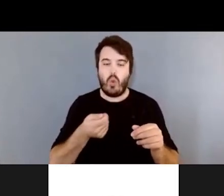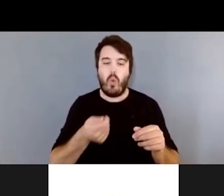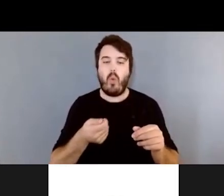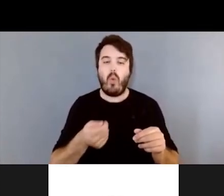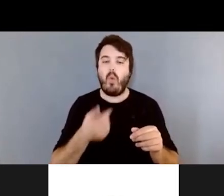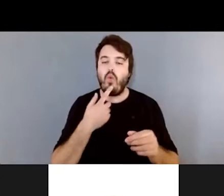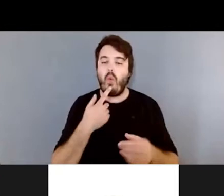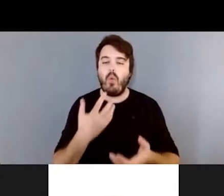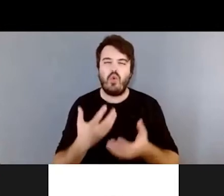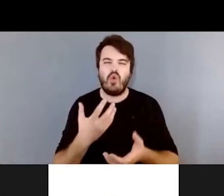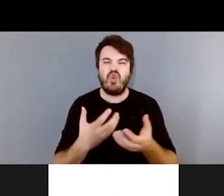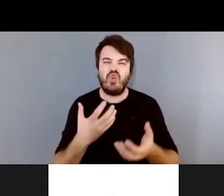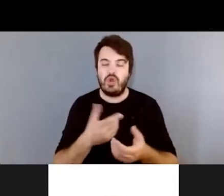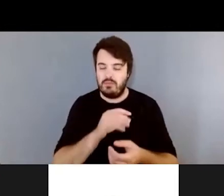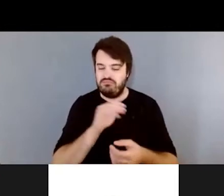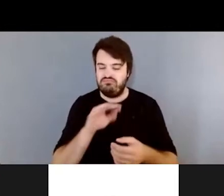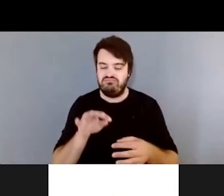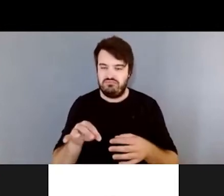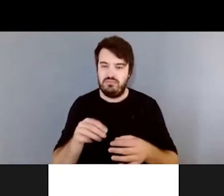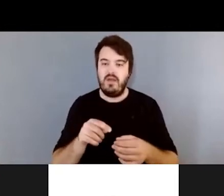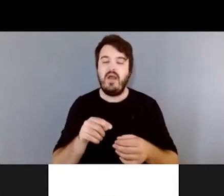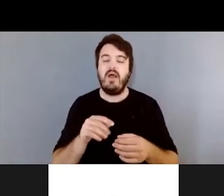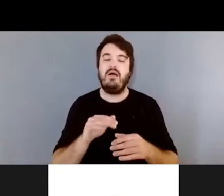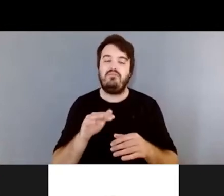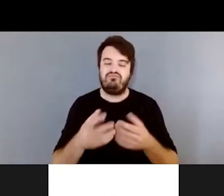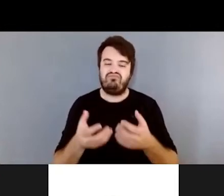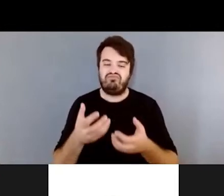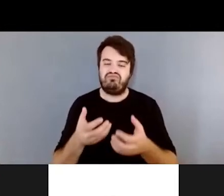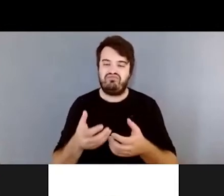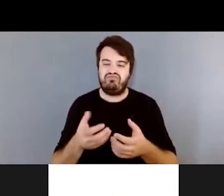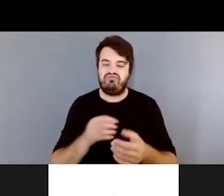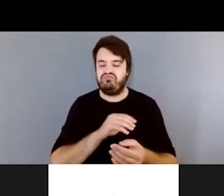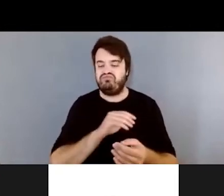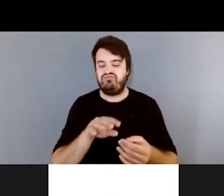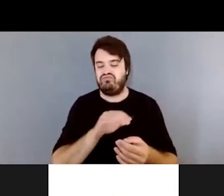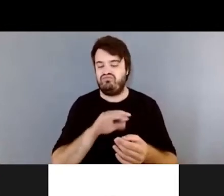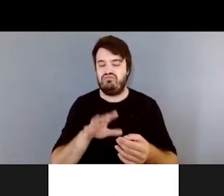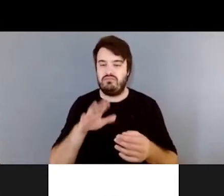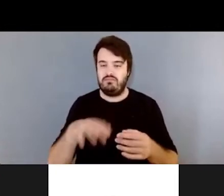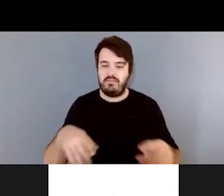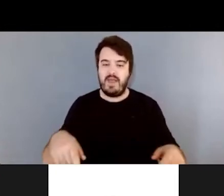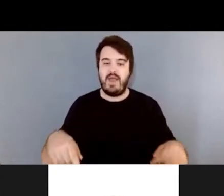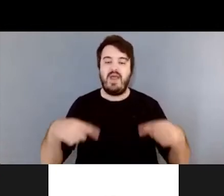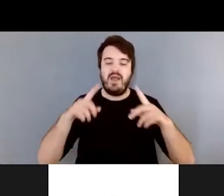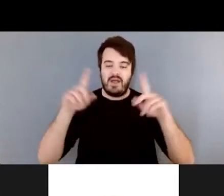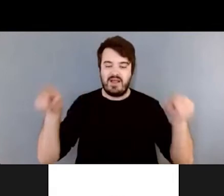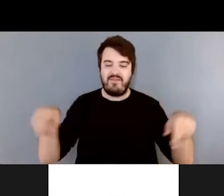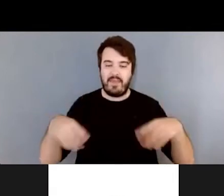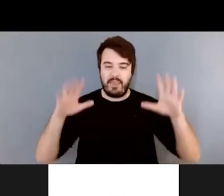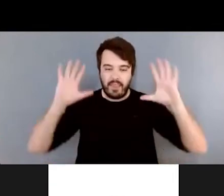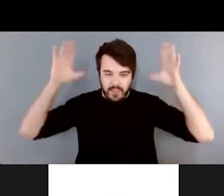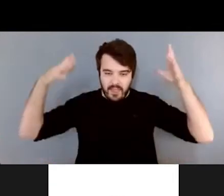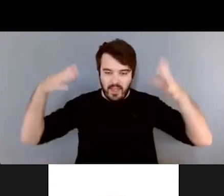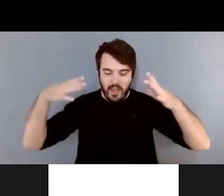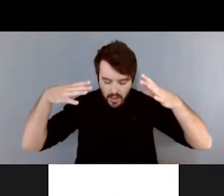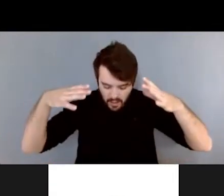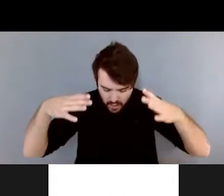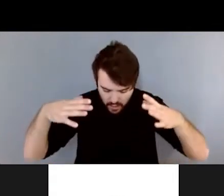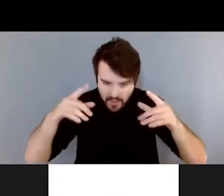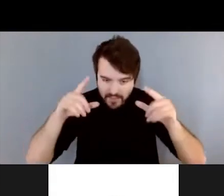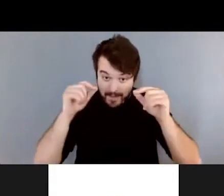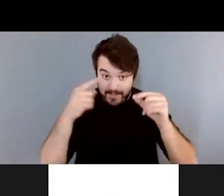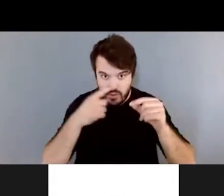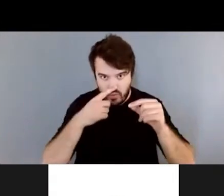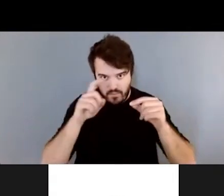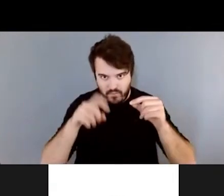bouillante et on se met une couverte ou une serviette par-dessus la tête, on ferme les yeux